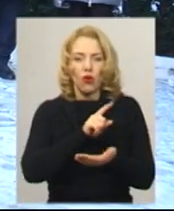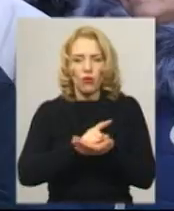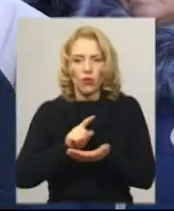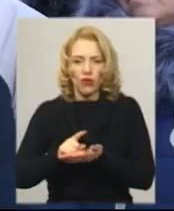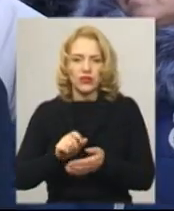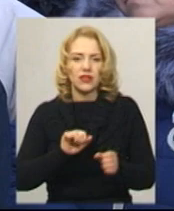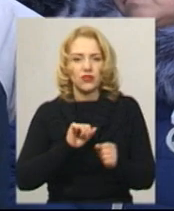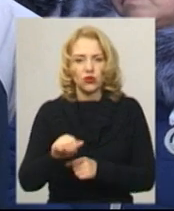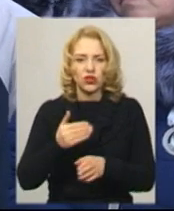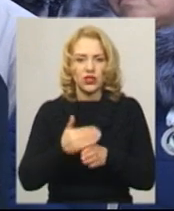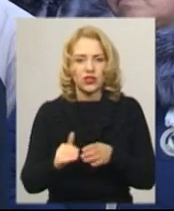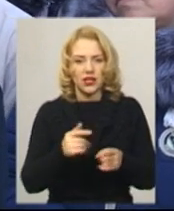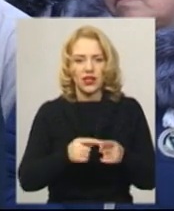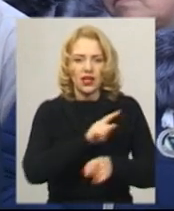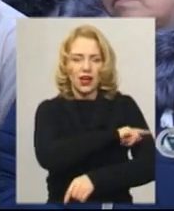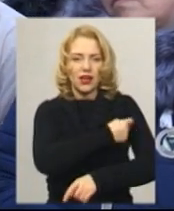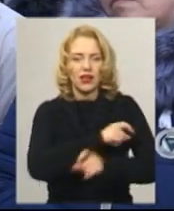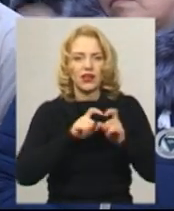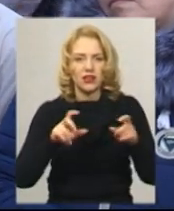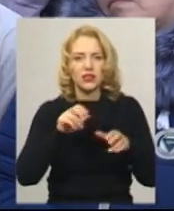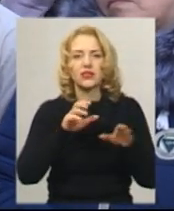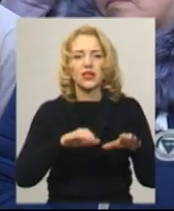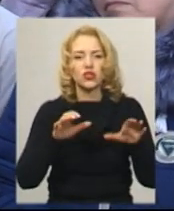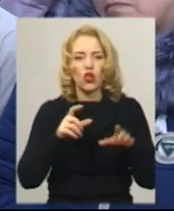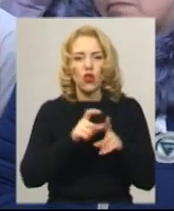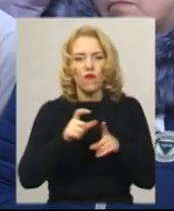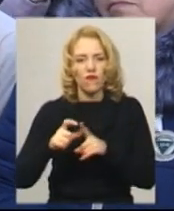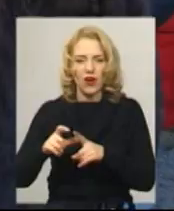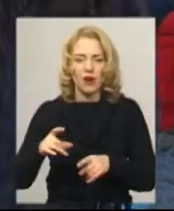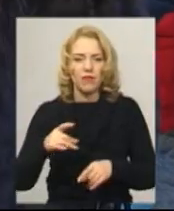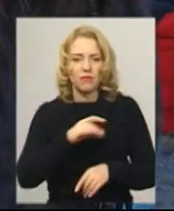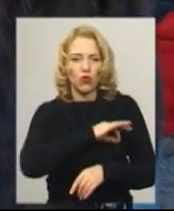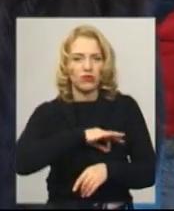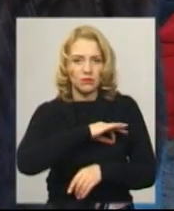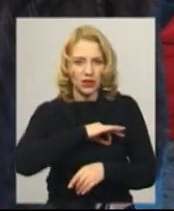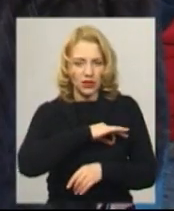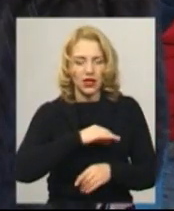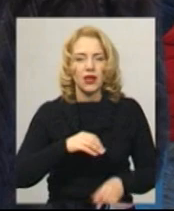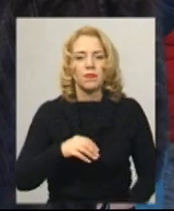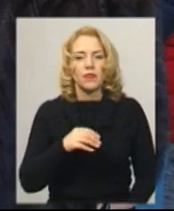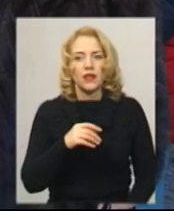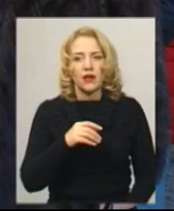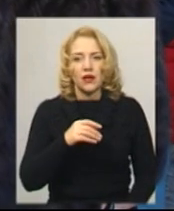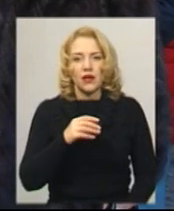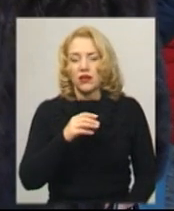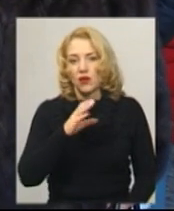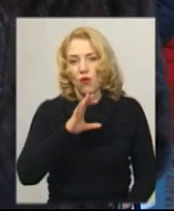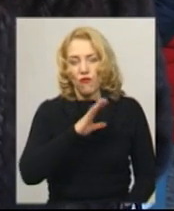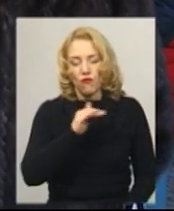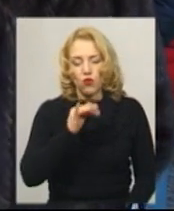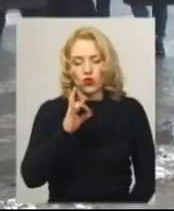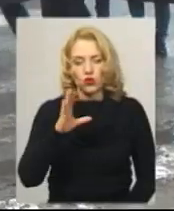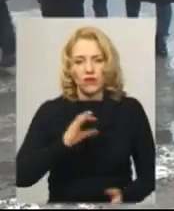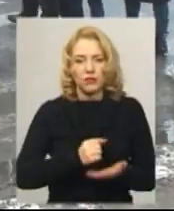лікарні. За словами голови Старокостянтинівської районної профспілки працівників охорони здоров'я Юрія Сторожука, Олену Фурсову